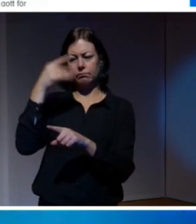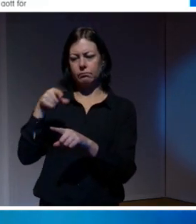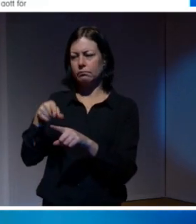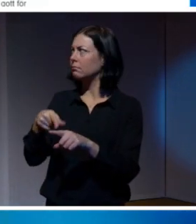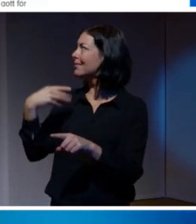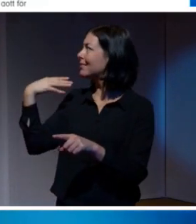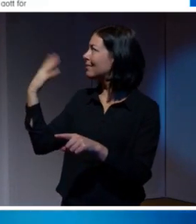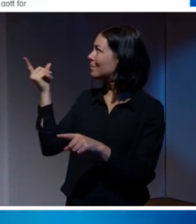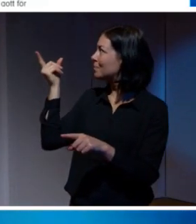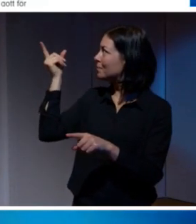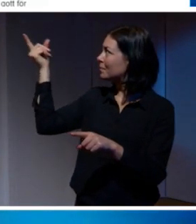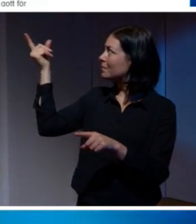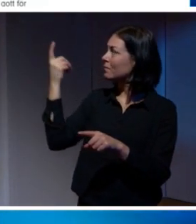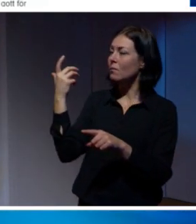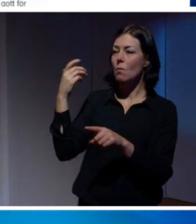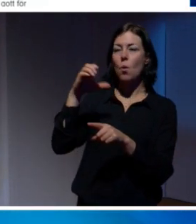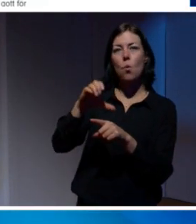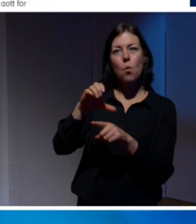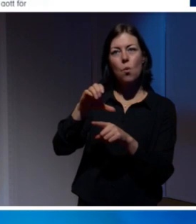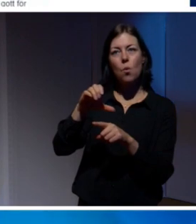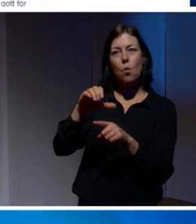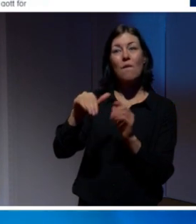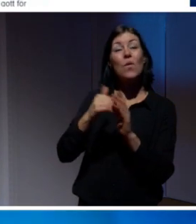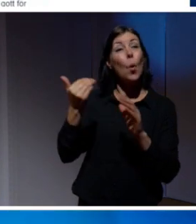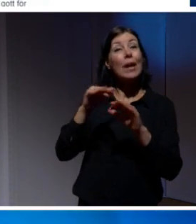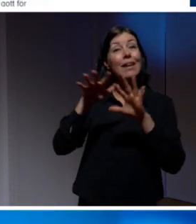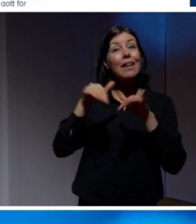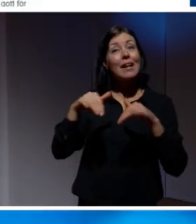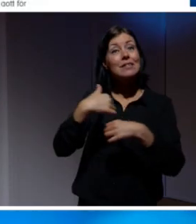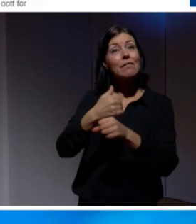Och det var det här inlägget som kommer från faktiskt internetstiftelsen.